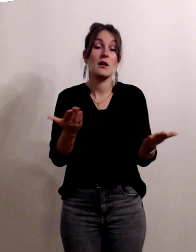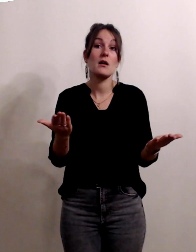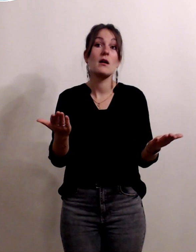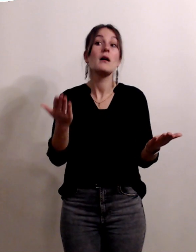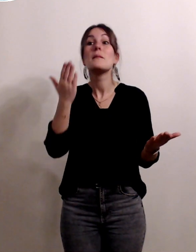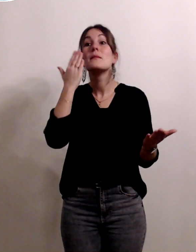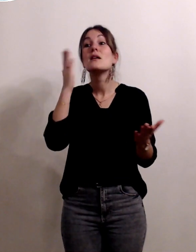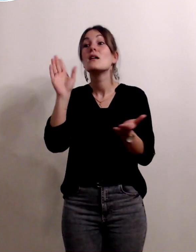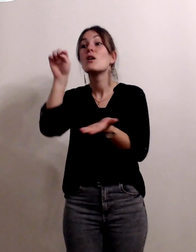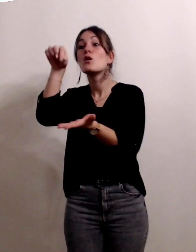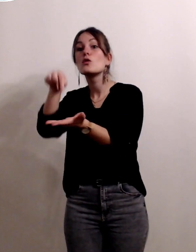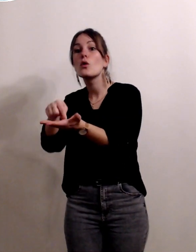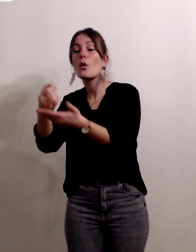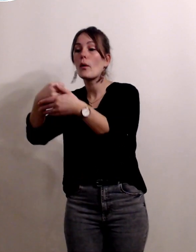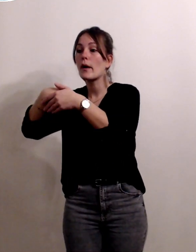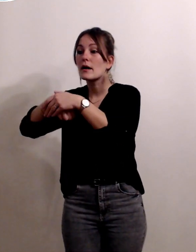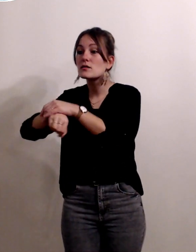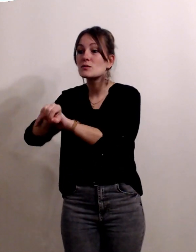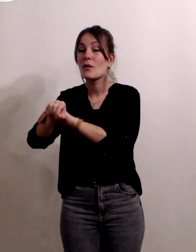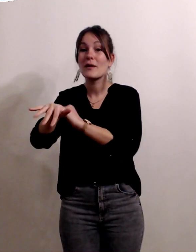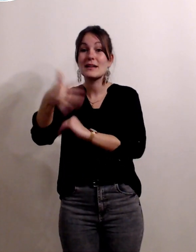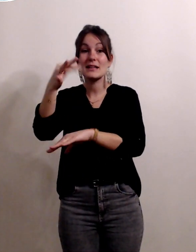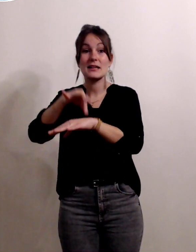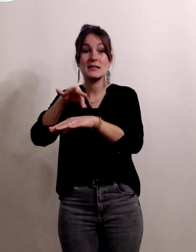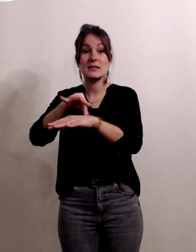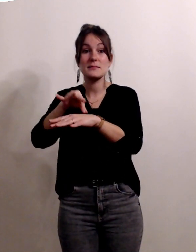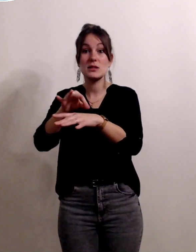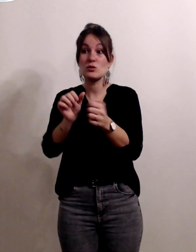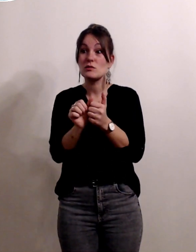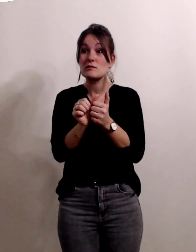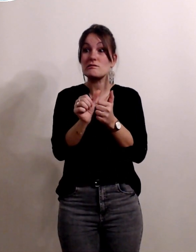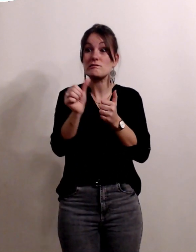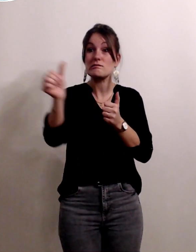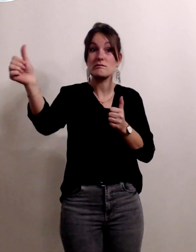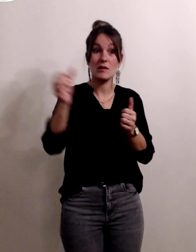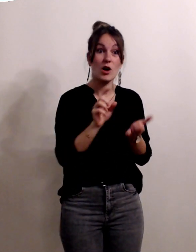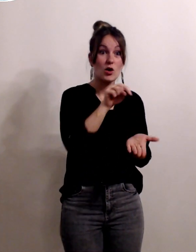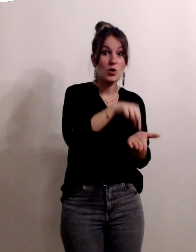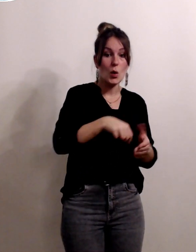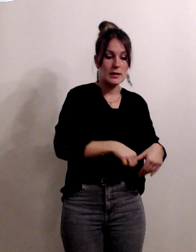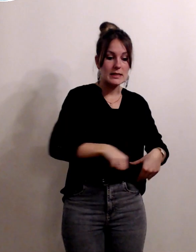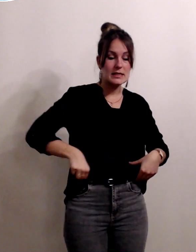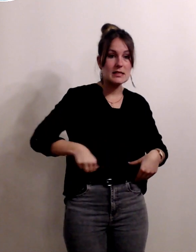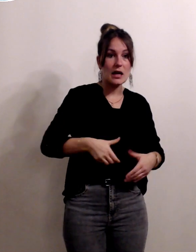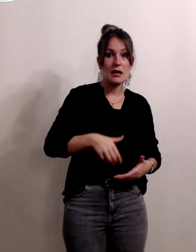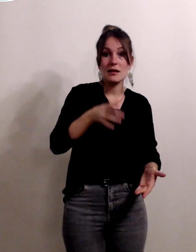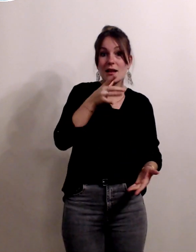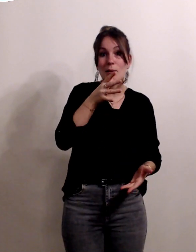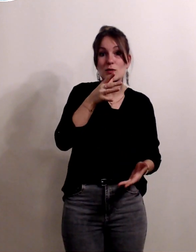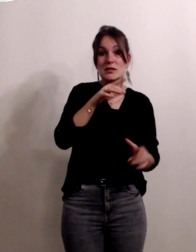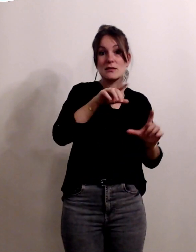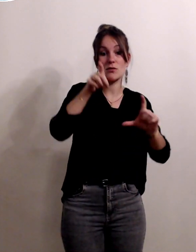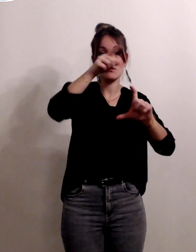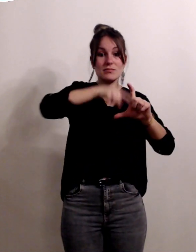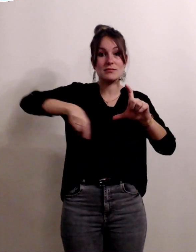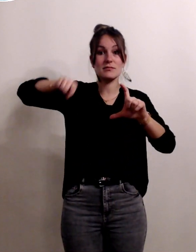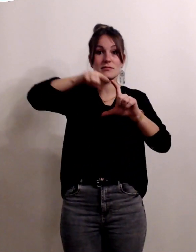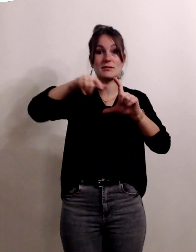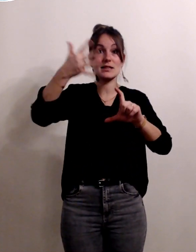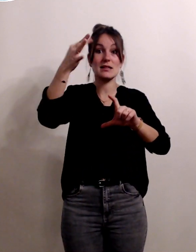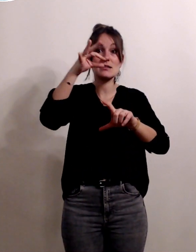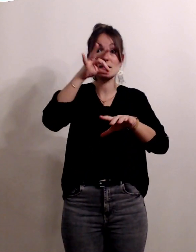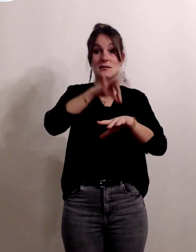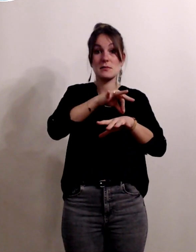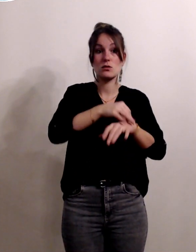imaginer des structures d'accouchement qui sont à plus de 15 minutes d'une salle de césarienne c'est aussi simple que ça le deuxième